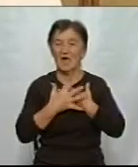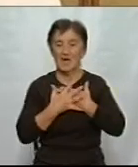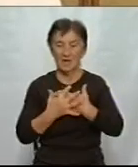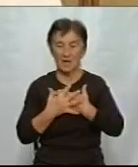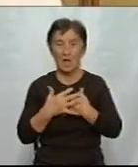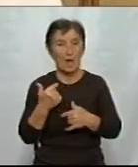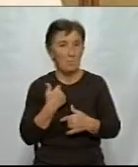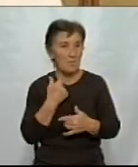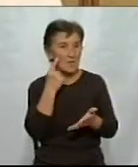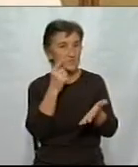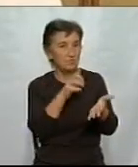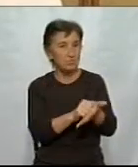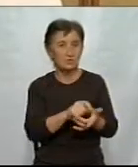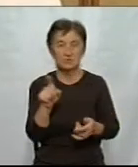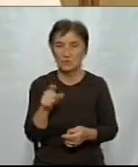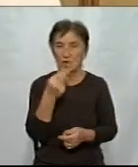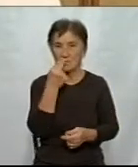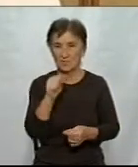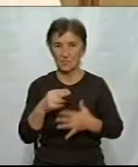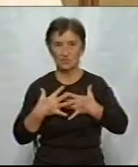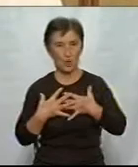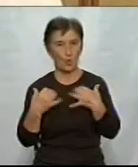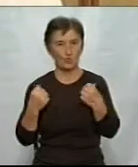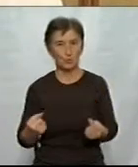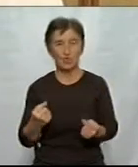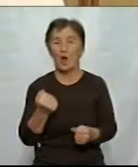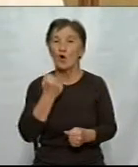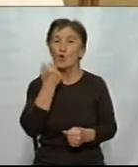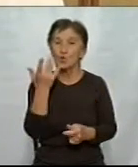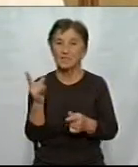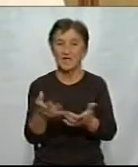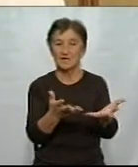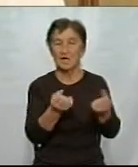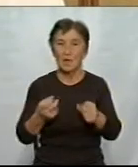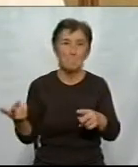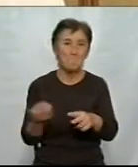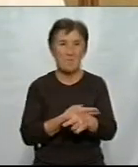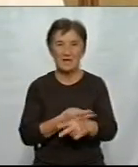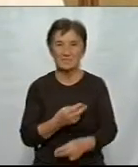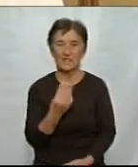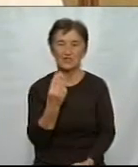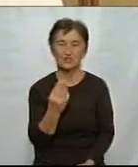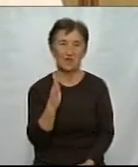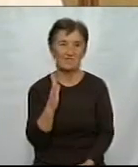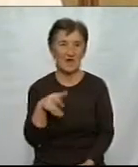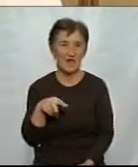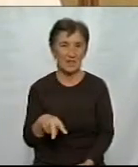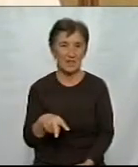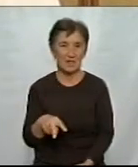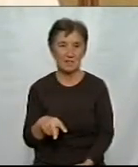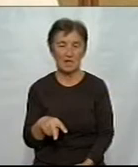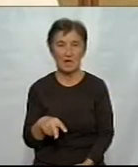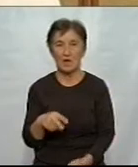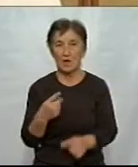ми помітили, що пацієнти краще одужують, коли отримують без ШВЛ кисне кисень у умовах кисневого